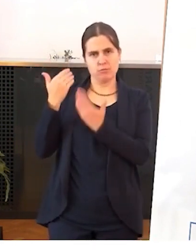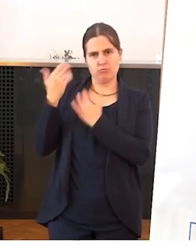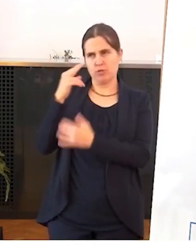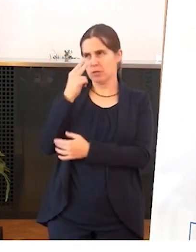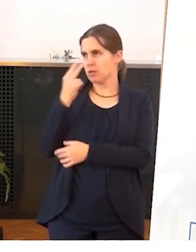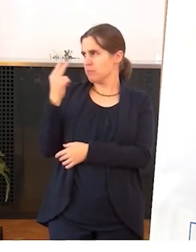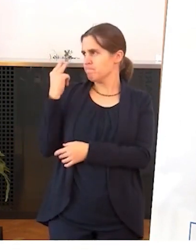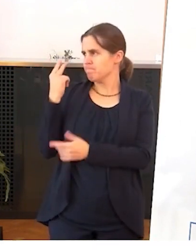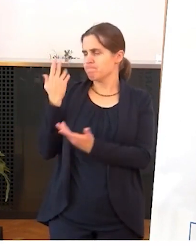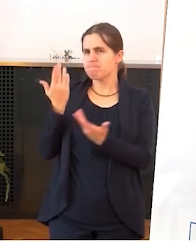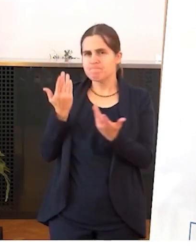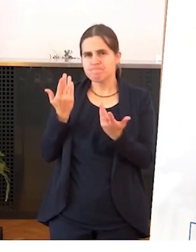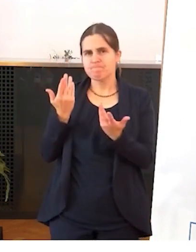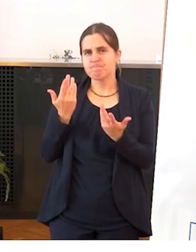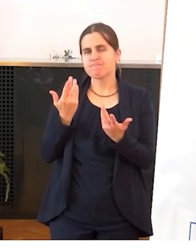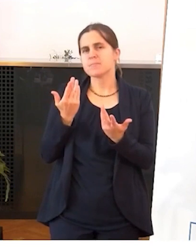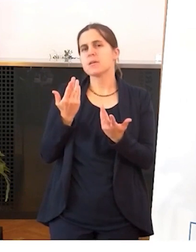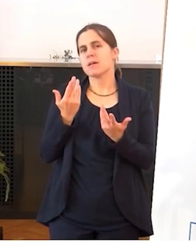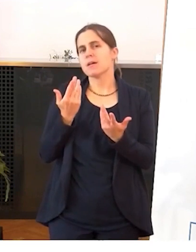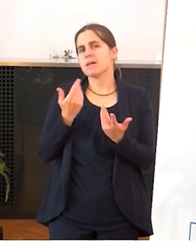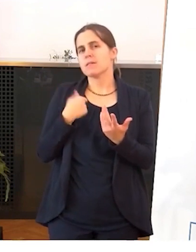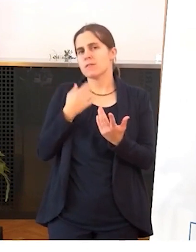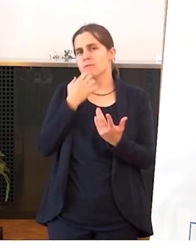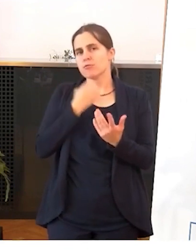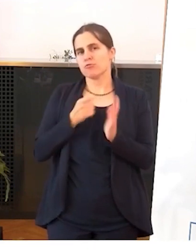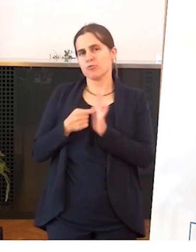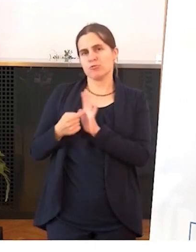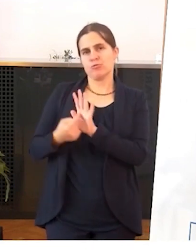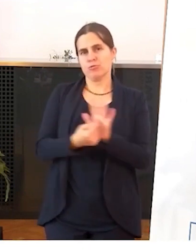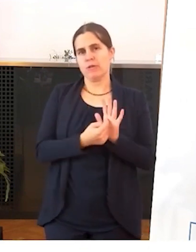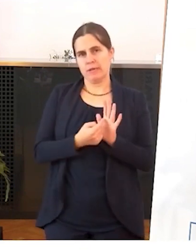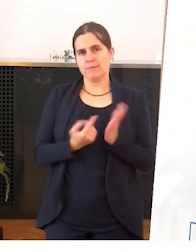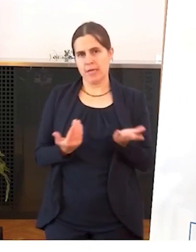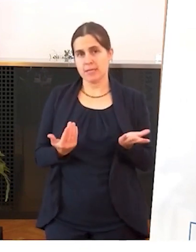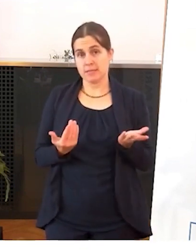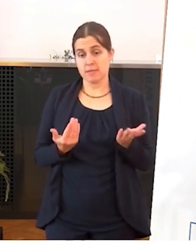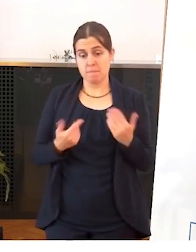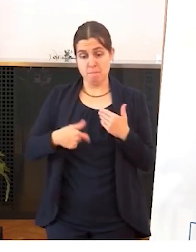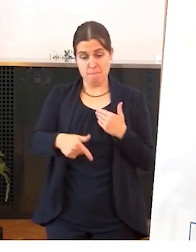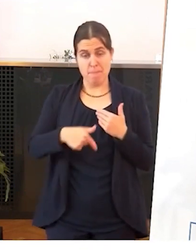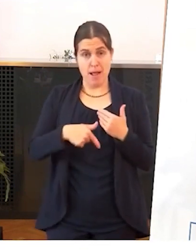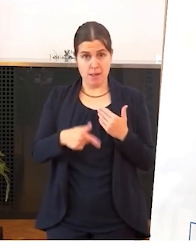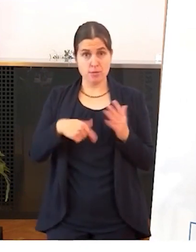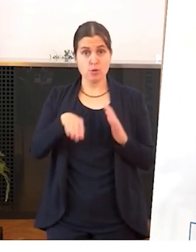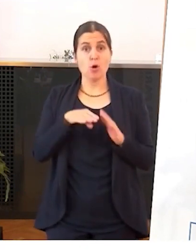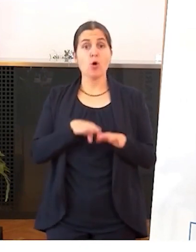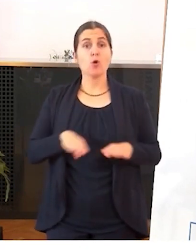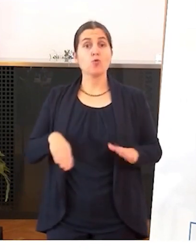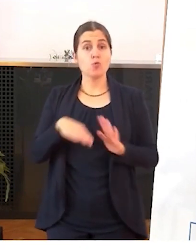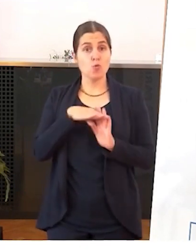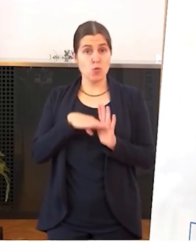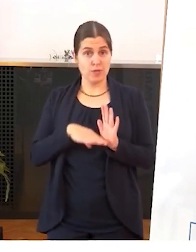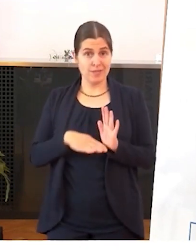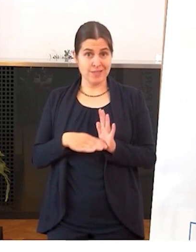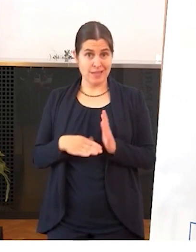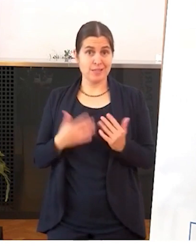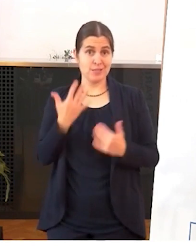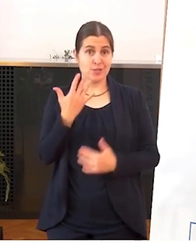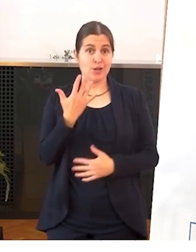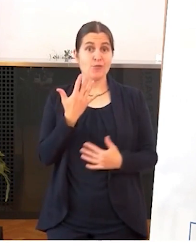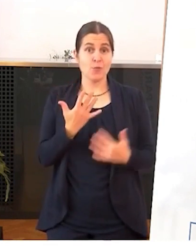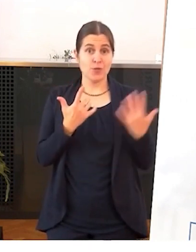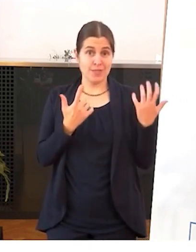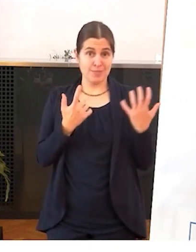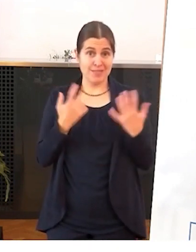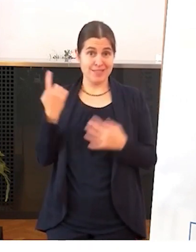dann will ich darauf hinweisen, dass kurz vor dem 75. Geburtstag unseres Grundgesetzes diese Bundesrepublik Deutschland,